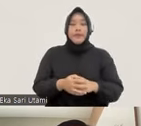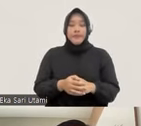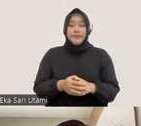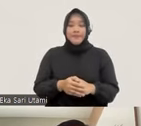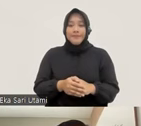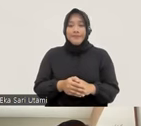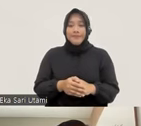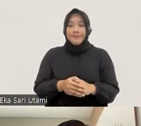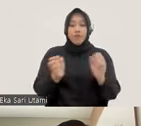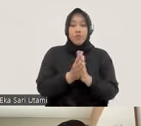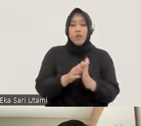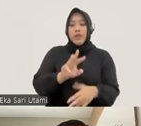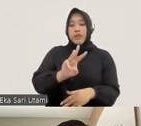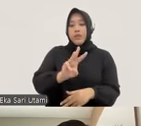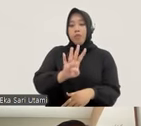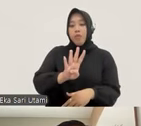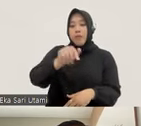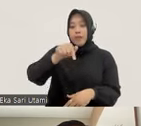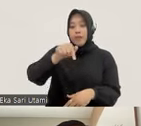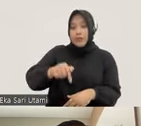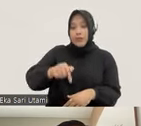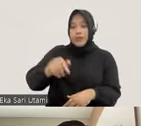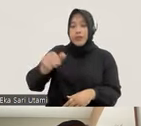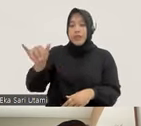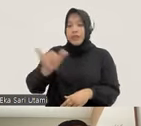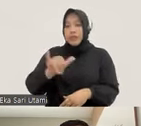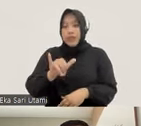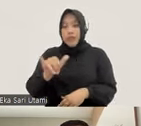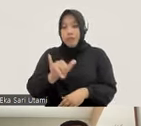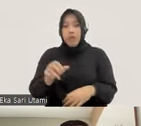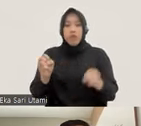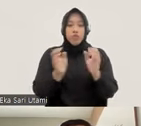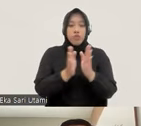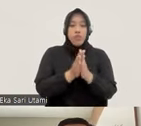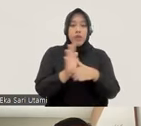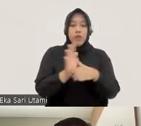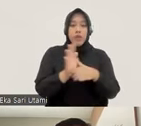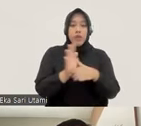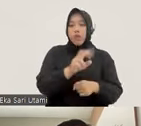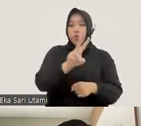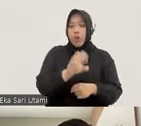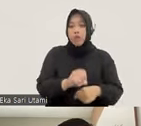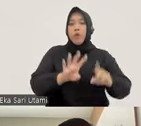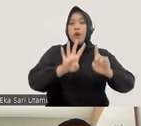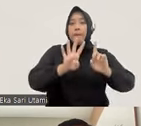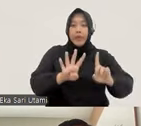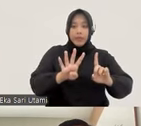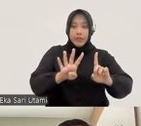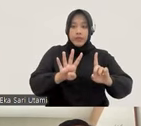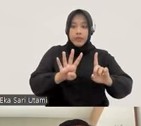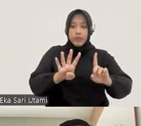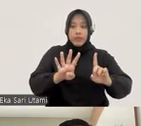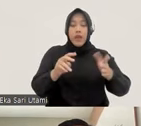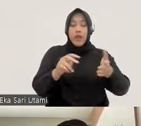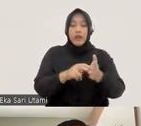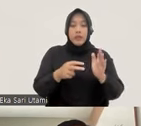angka 34 ini sama dengan angka di tahun 2014. Ini adalah rentang